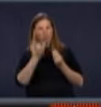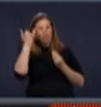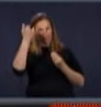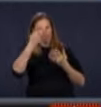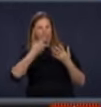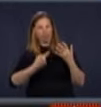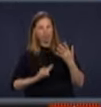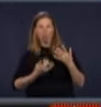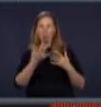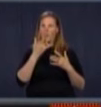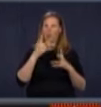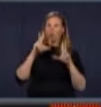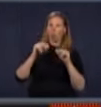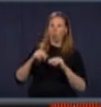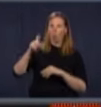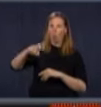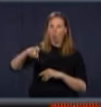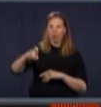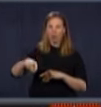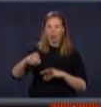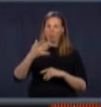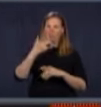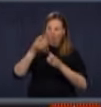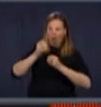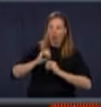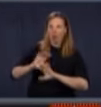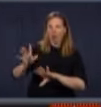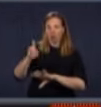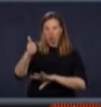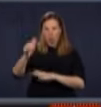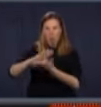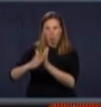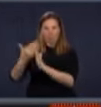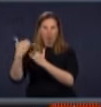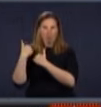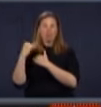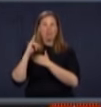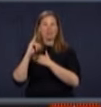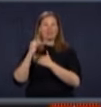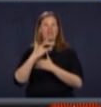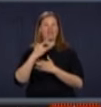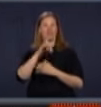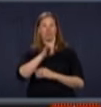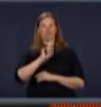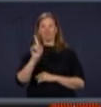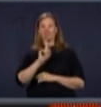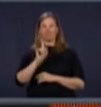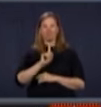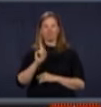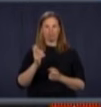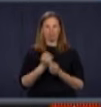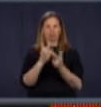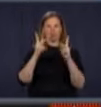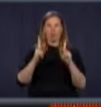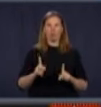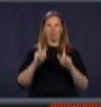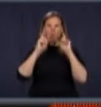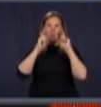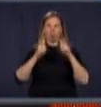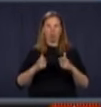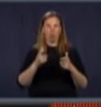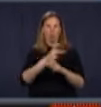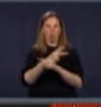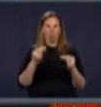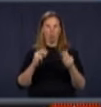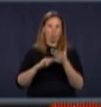Donc, moi, j'aimerais mieux que les gens soient responsables. Mais si jamais on voit qu'il trop de personnes qui ne portent pas le masque dans des